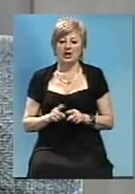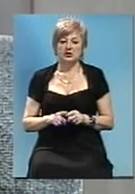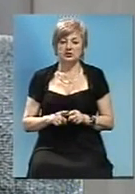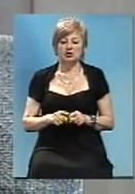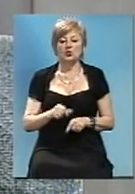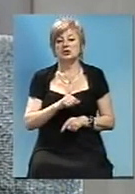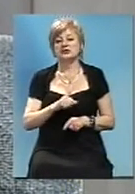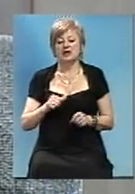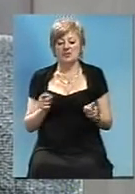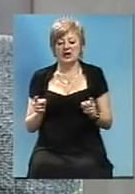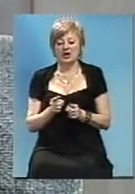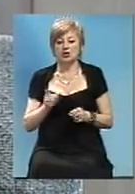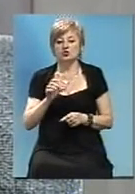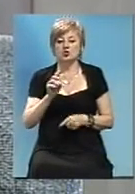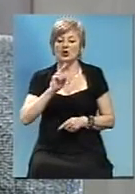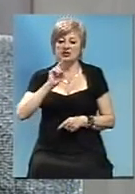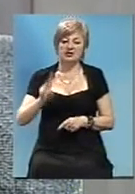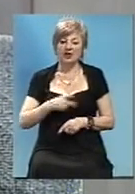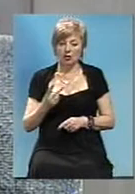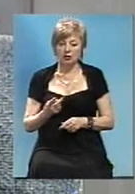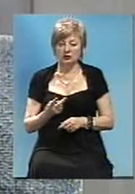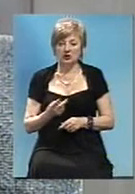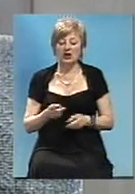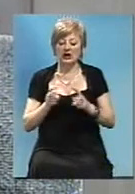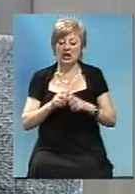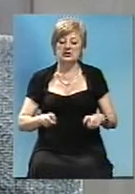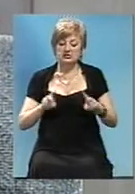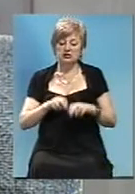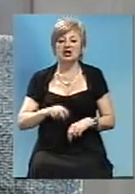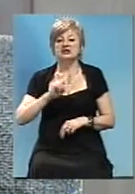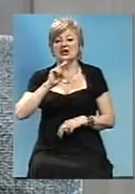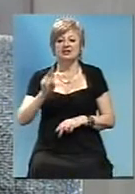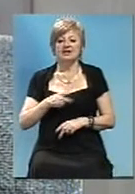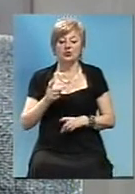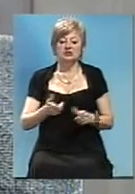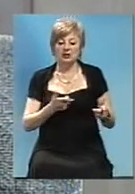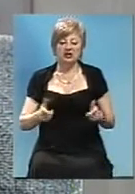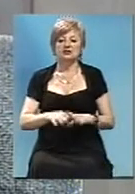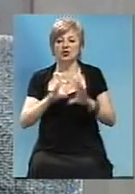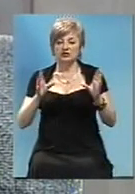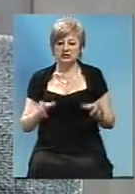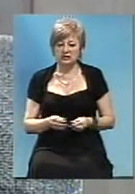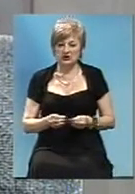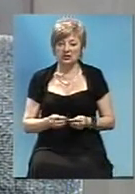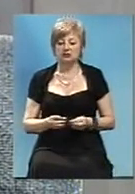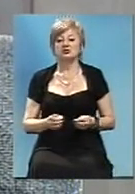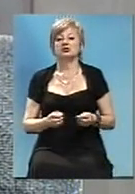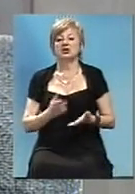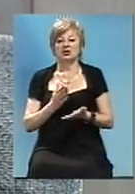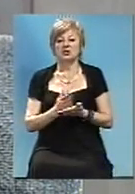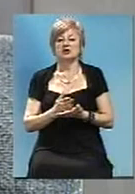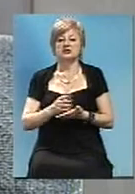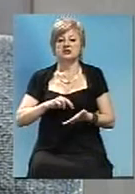так, саме короткі сроки – це два роки. Тобто два роки розсматриваться, два роки підготуватися ТЕО, техніко-економічне обосновання, проєктная